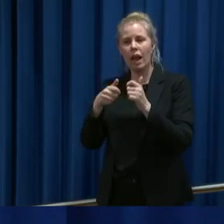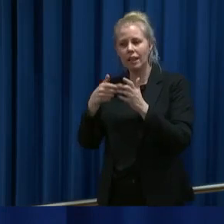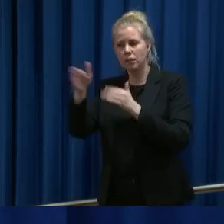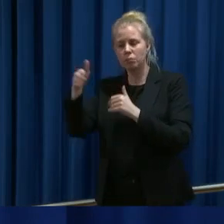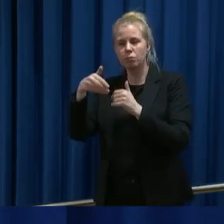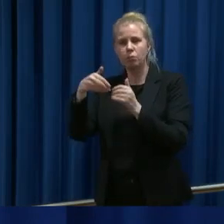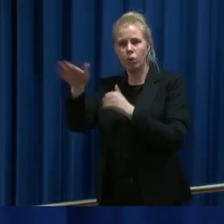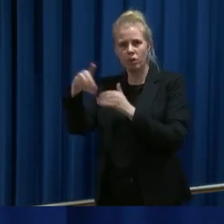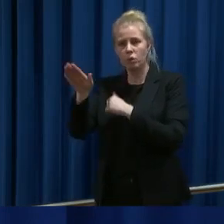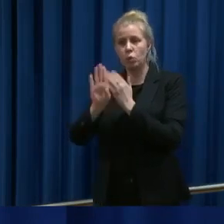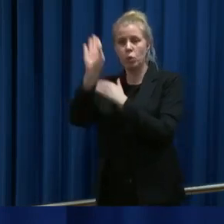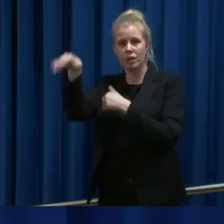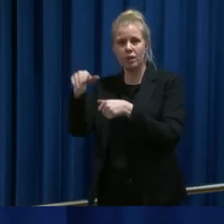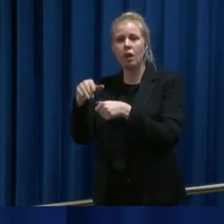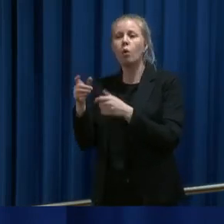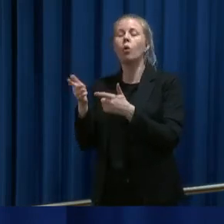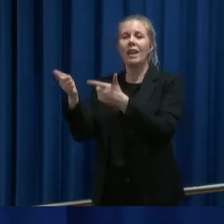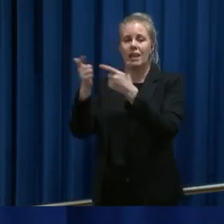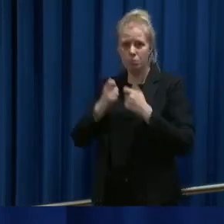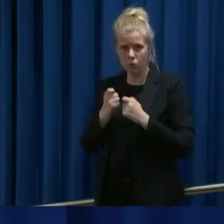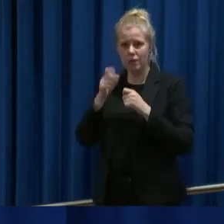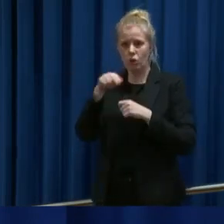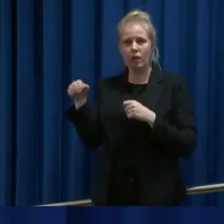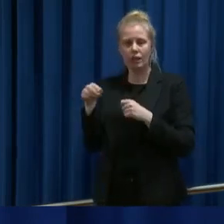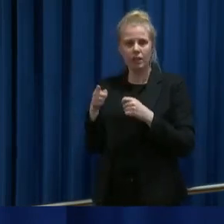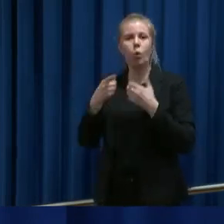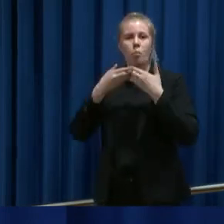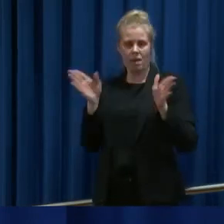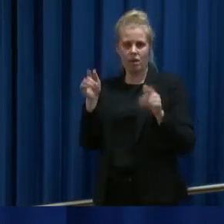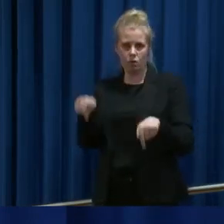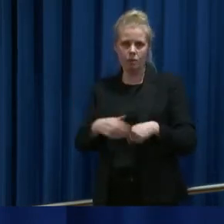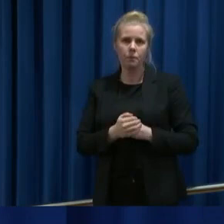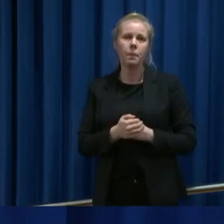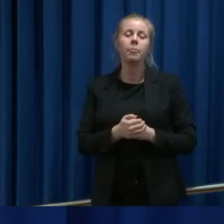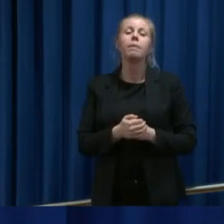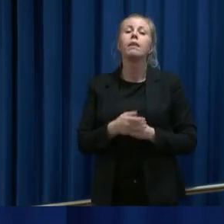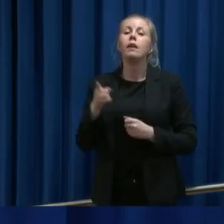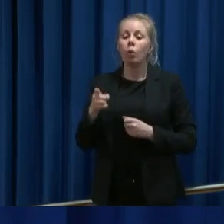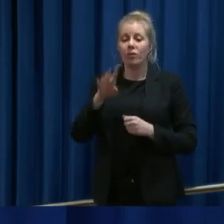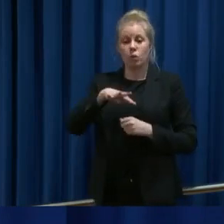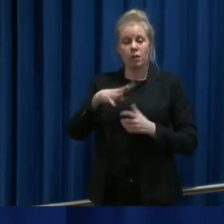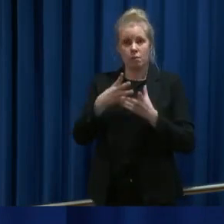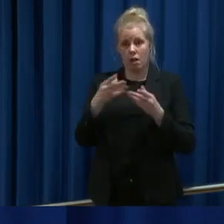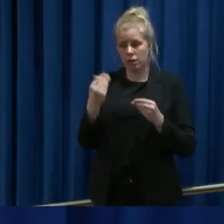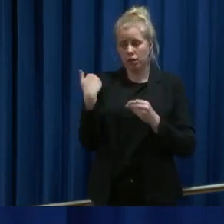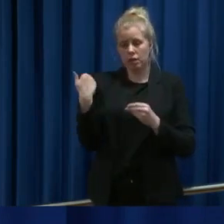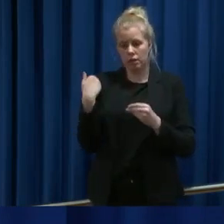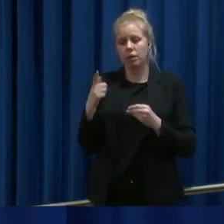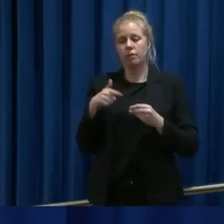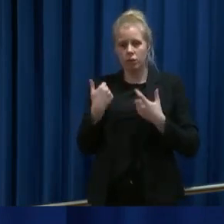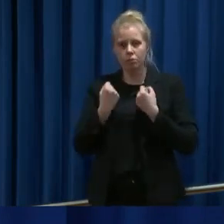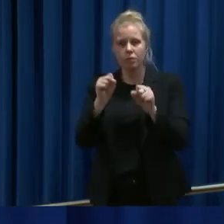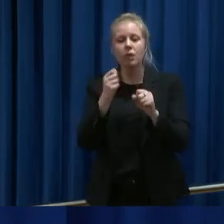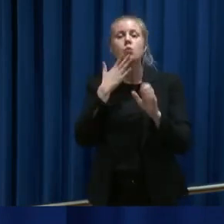av Sverige og tillegg til import til Norge. EU-kommisjonen vedtok 14. mars en forordning som innfører en